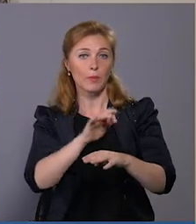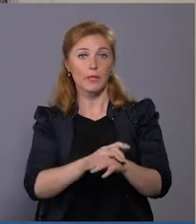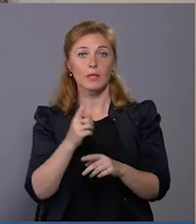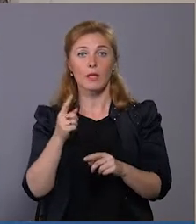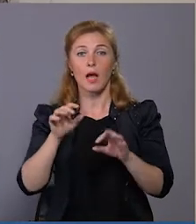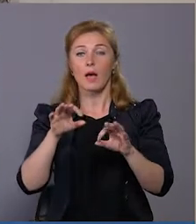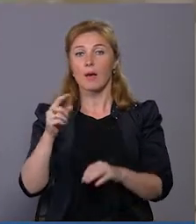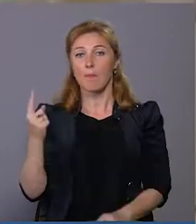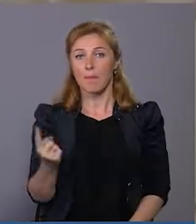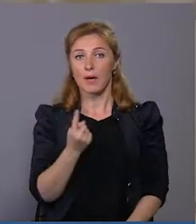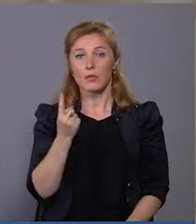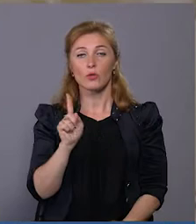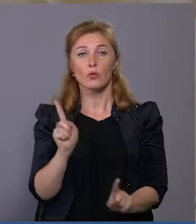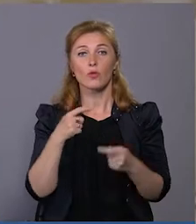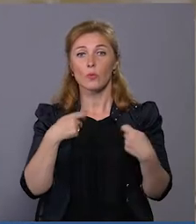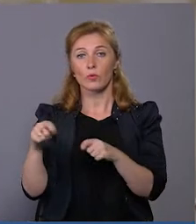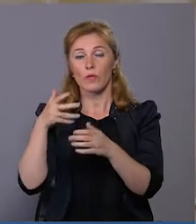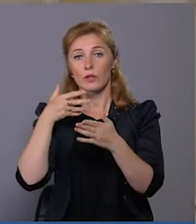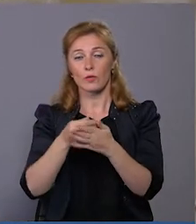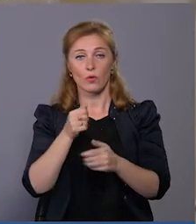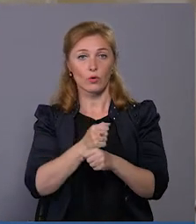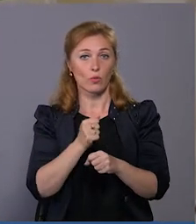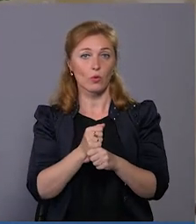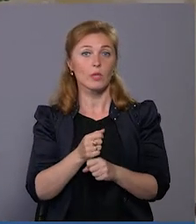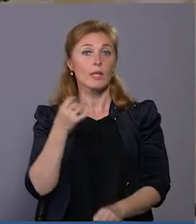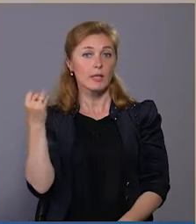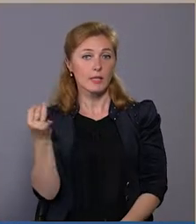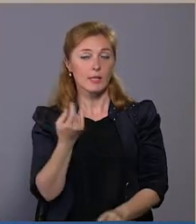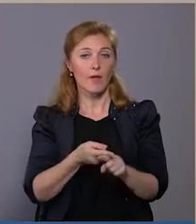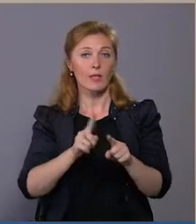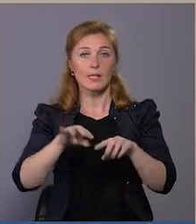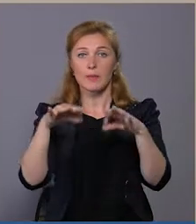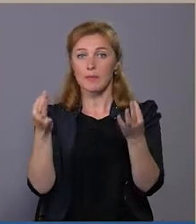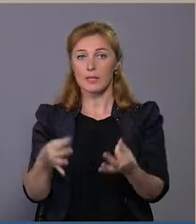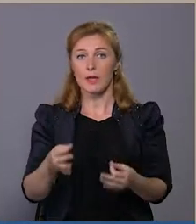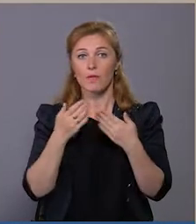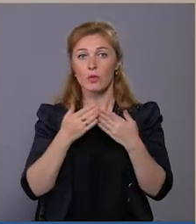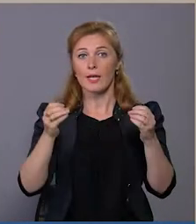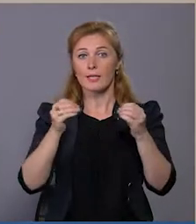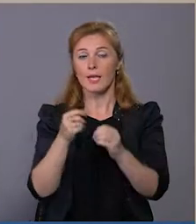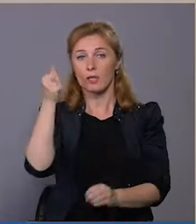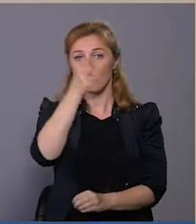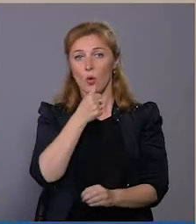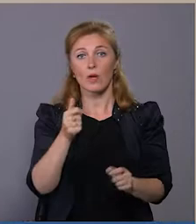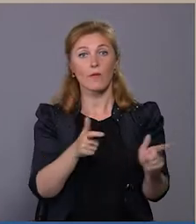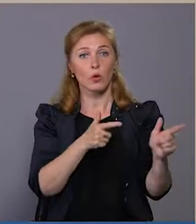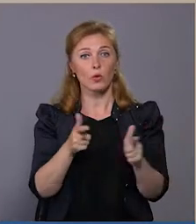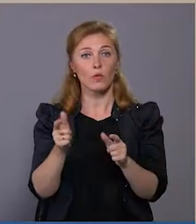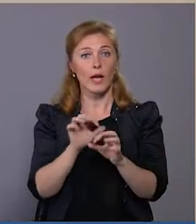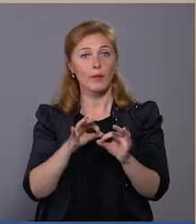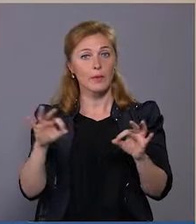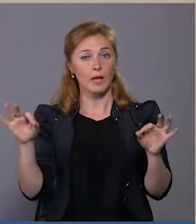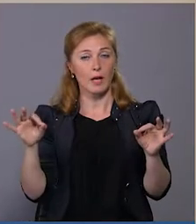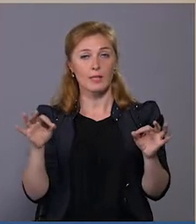продавали свої роботи з бісером. І з того часу зацікавилася мистецтвом. В останні 10 років виготовляє прикраси, як тільки має вільну